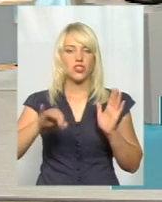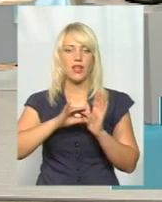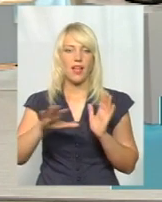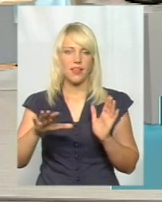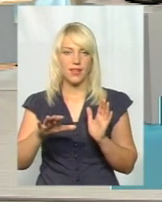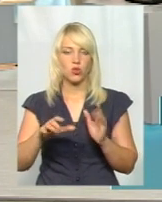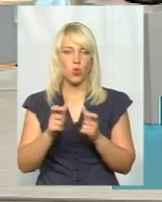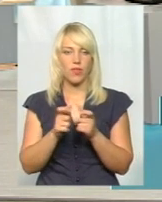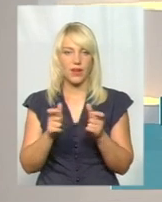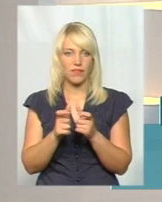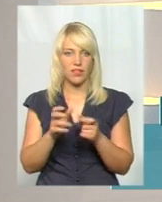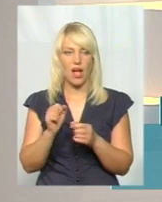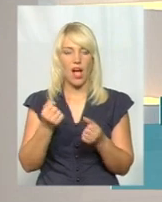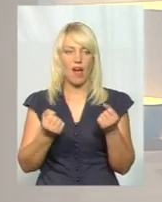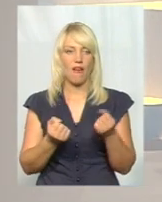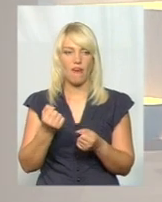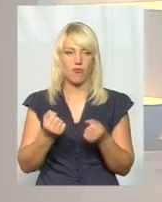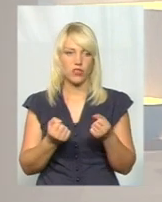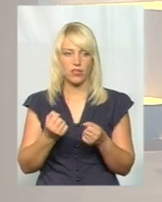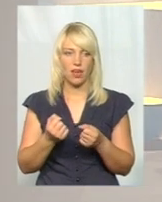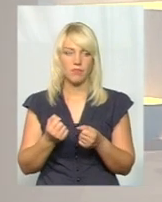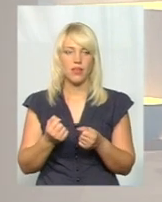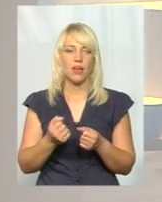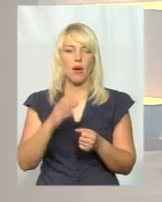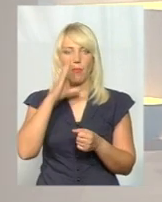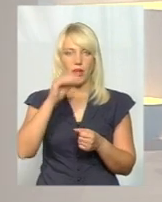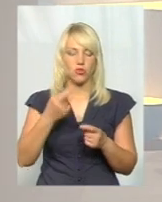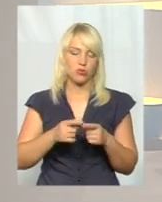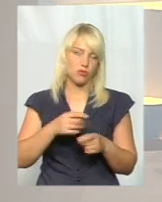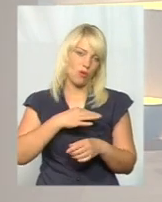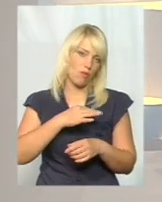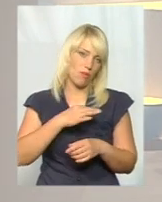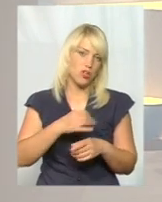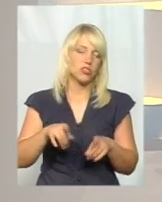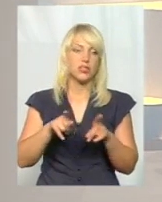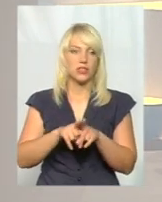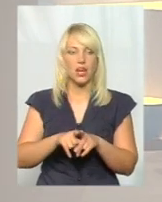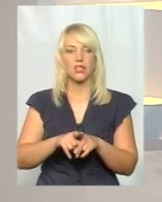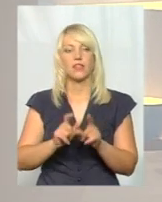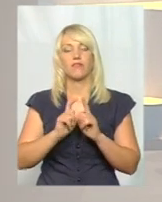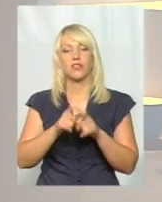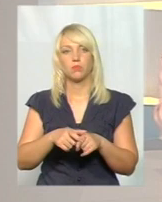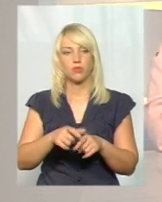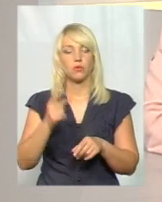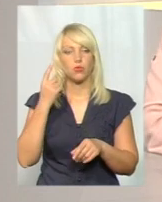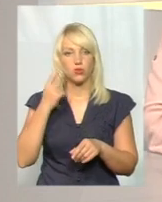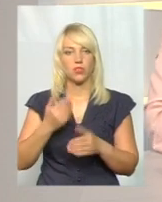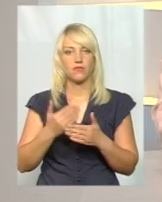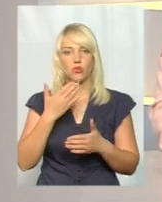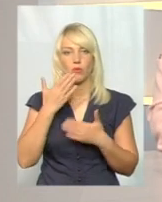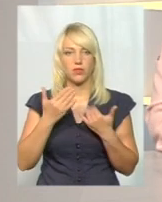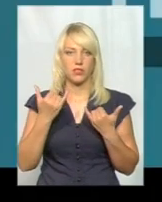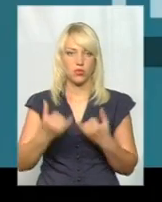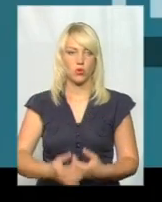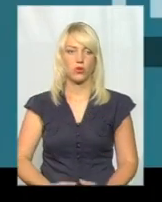квитків, а водія маршруток до цього байдуже. Принаймні, такі відповіді ми почули від опитаних сьогодні. Давайте послухаємо.